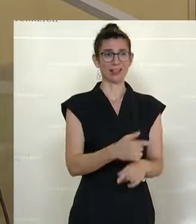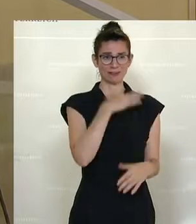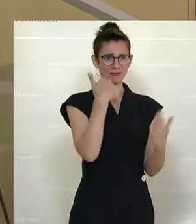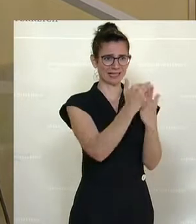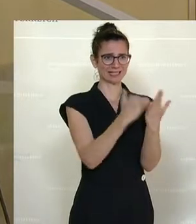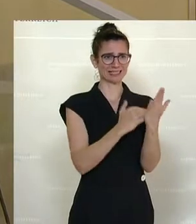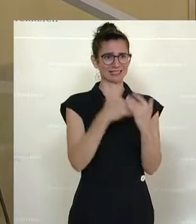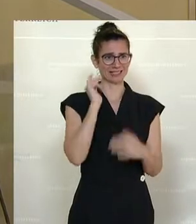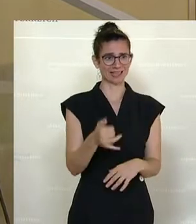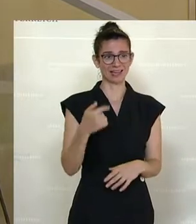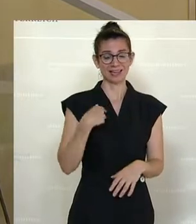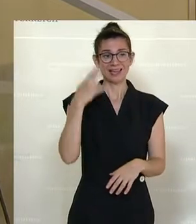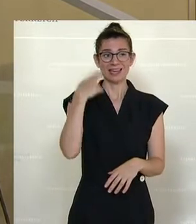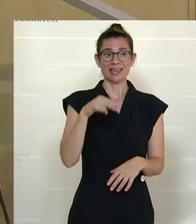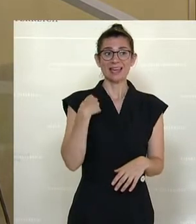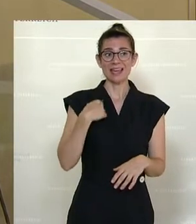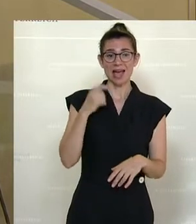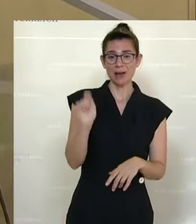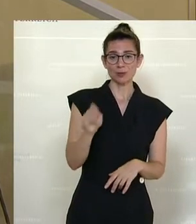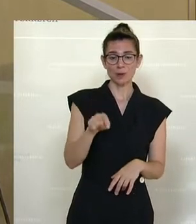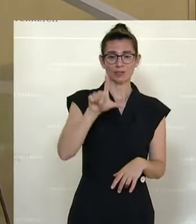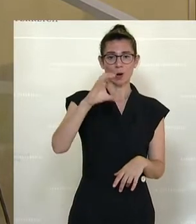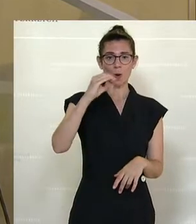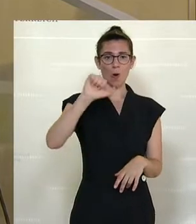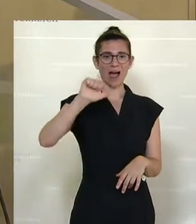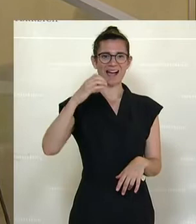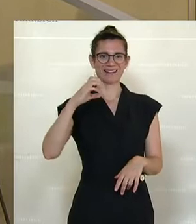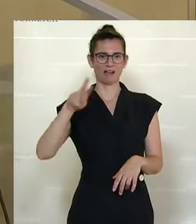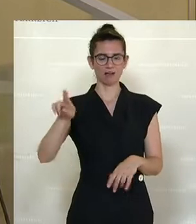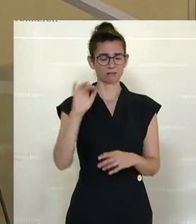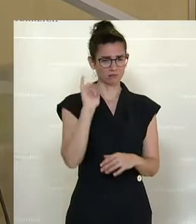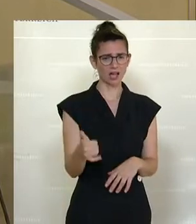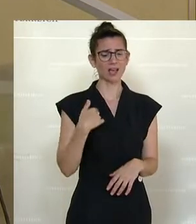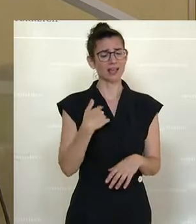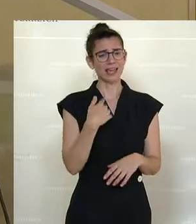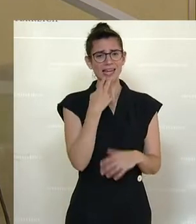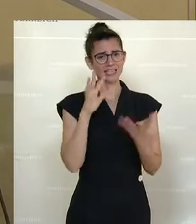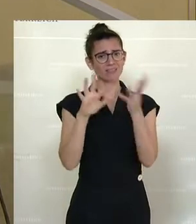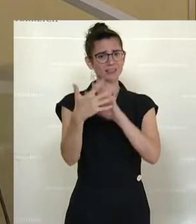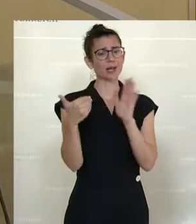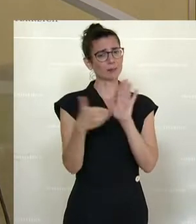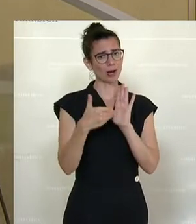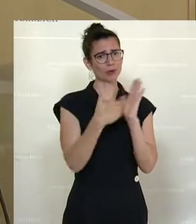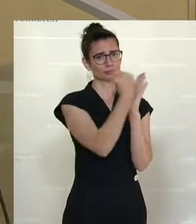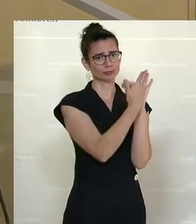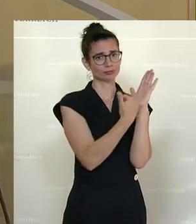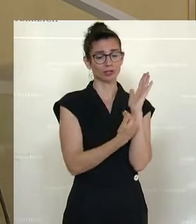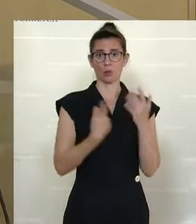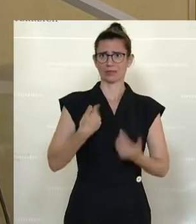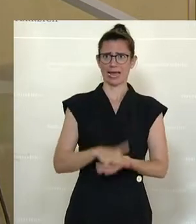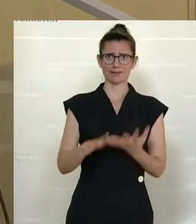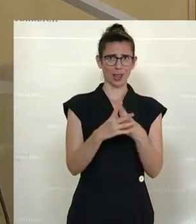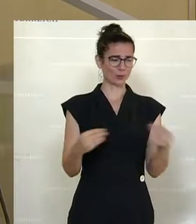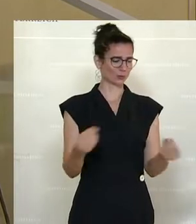Herr Abgeordneter Lorke, es sind viele Gesetze, viele Bausteine, die die Energiewende braucht. Und die besten Lösungen sind dabei nicht immer die, die am einfachsten zu